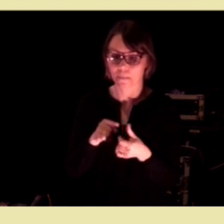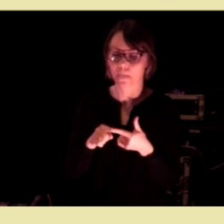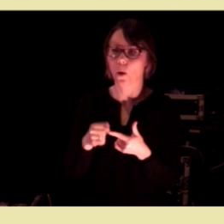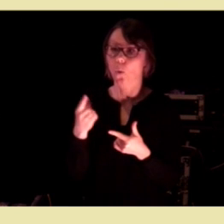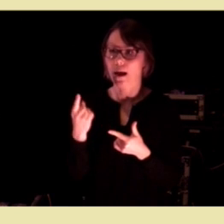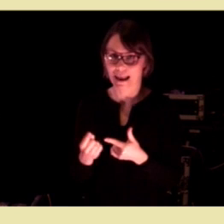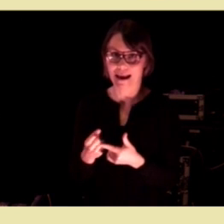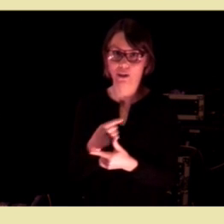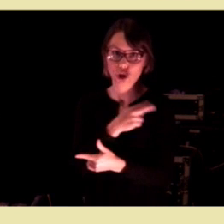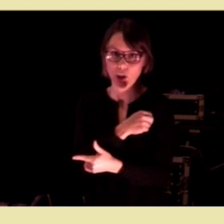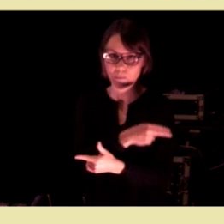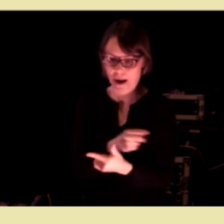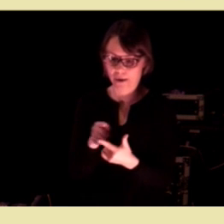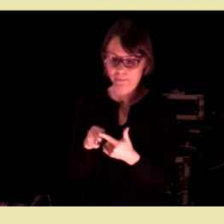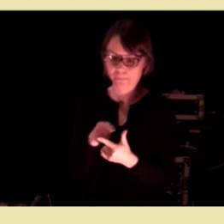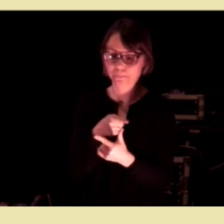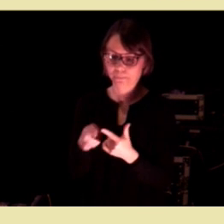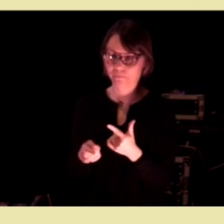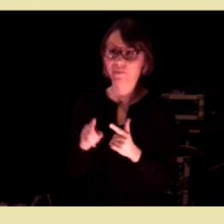én sykepleier.